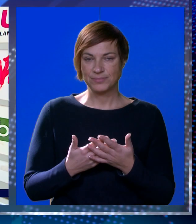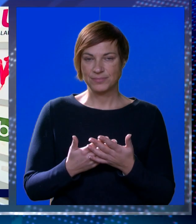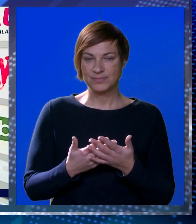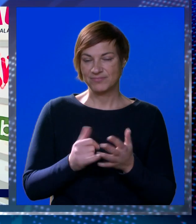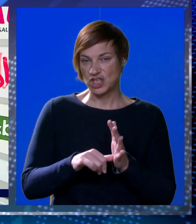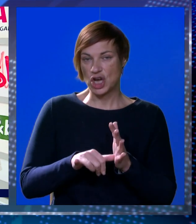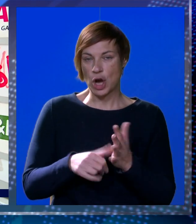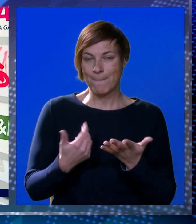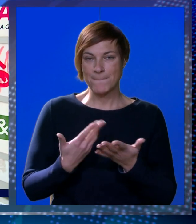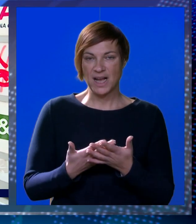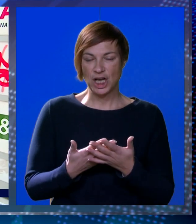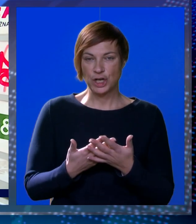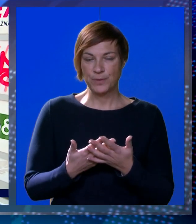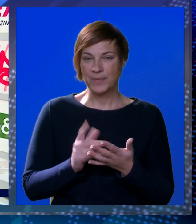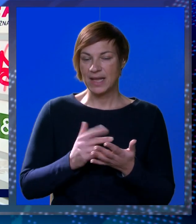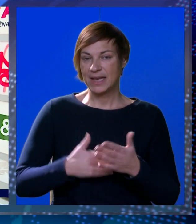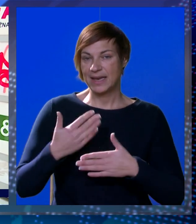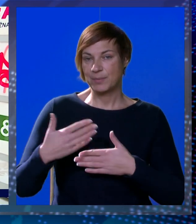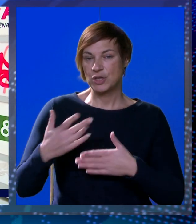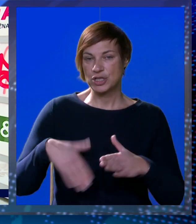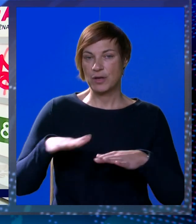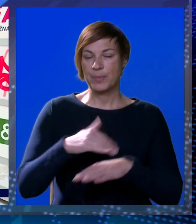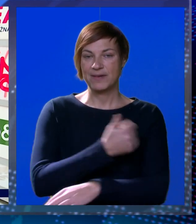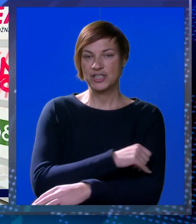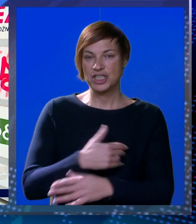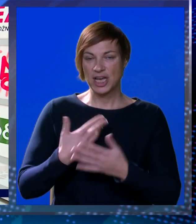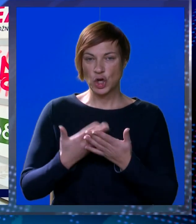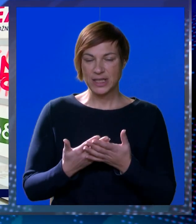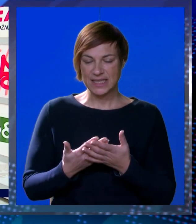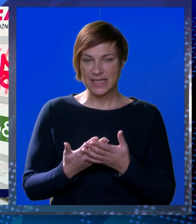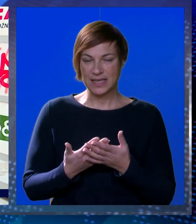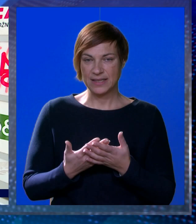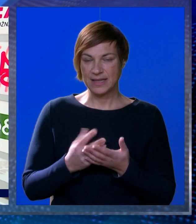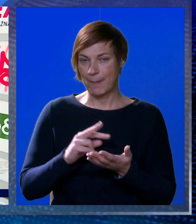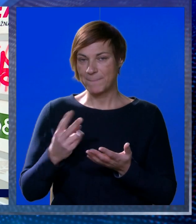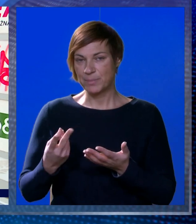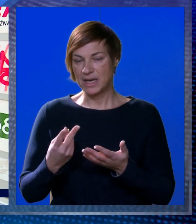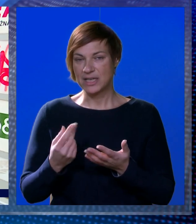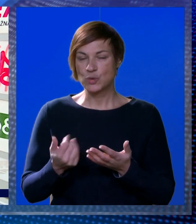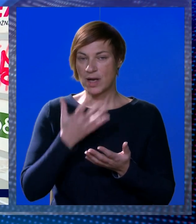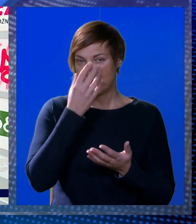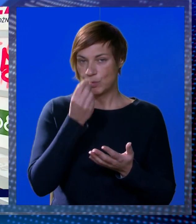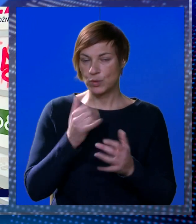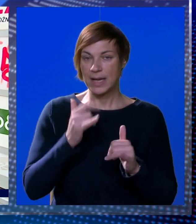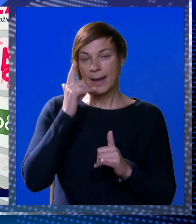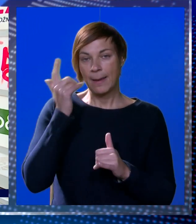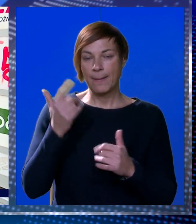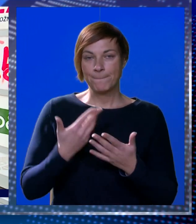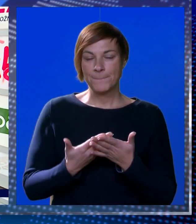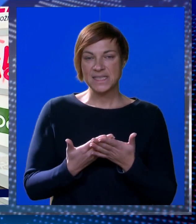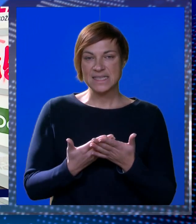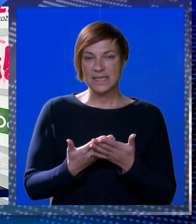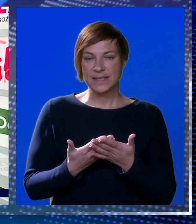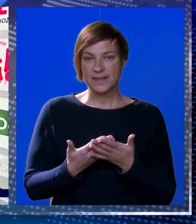Da, da je normalno. Nije prošlo toliko previše godina da bi preračunavate. A jeli